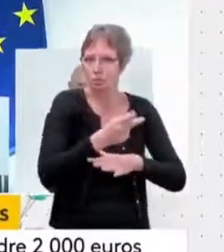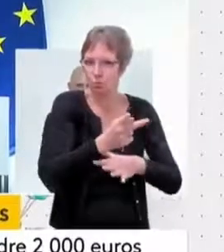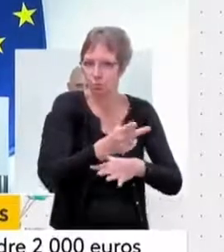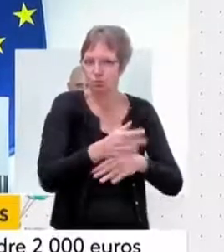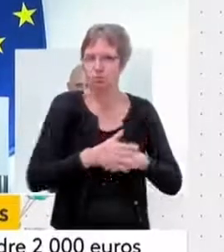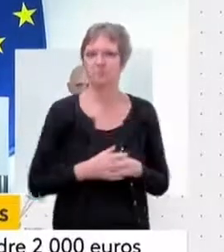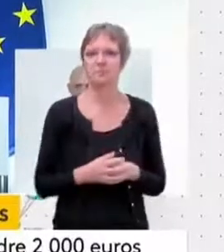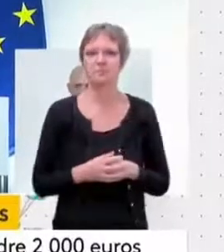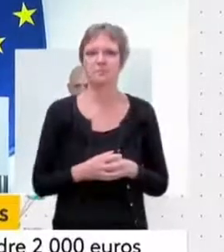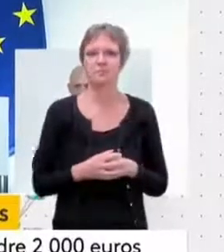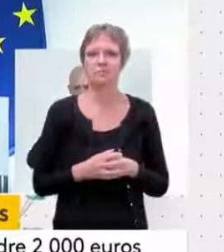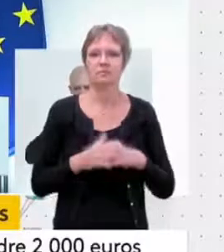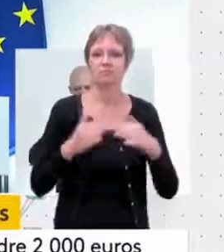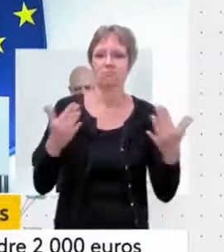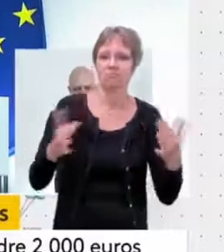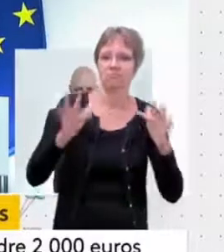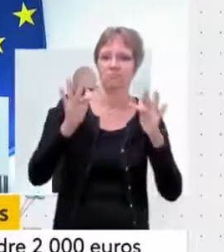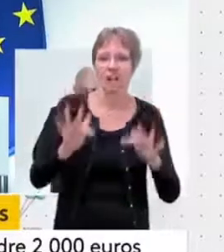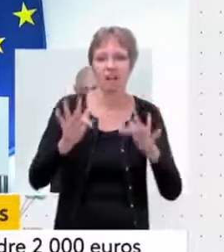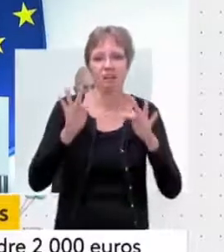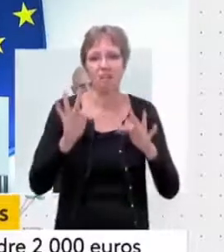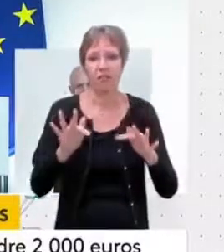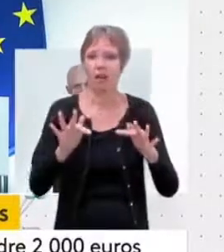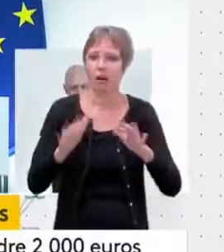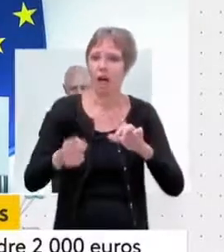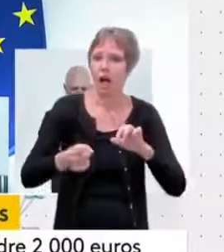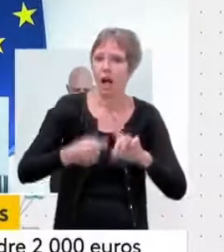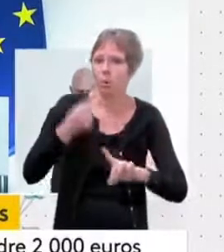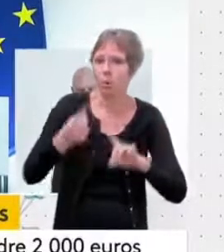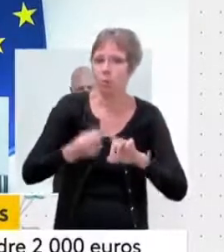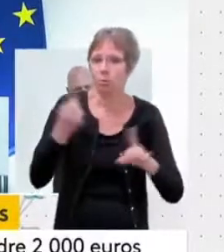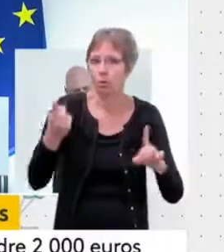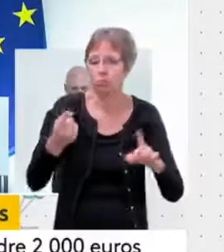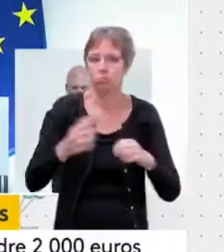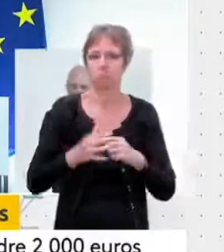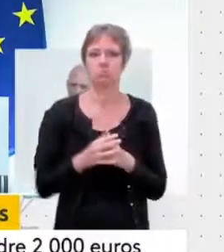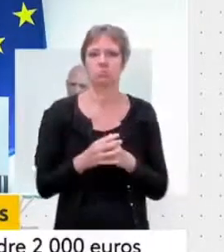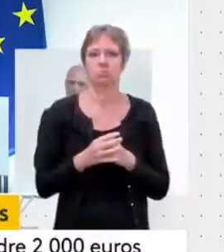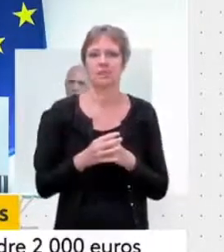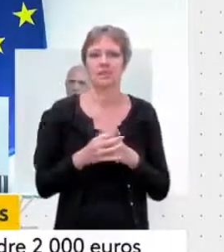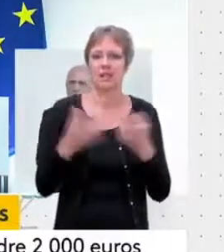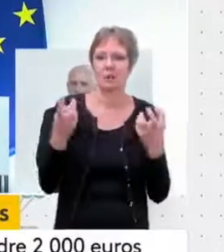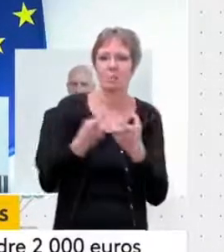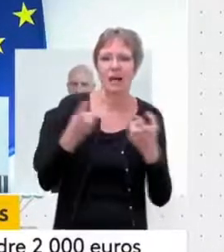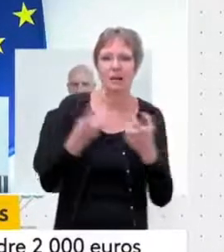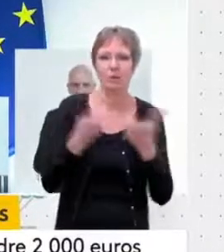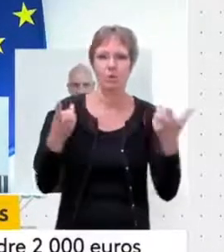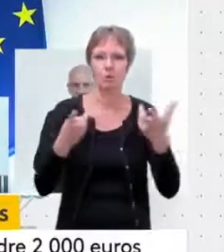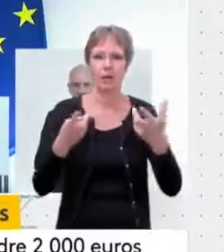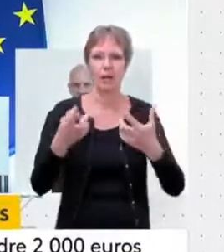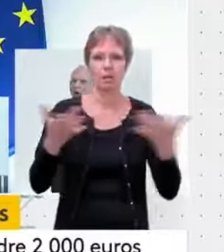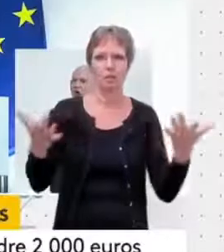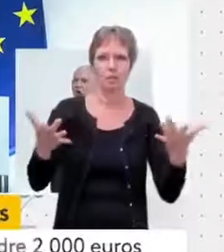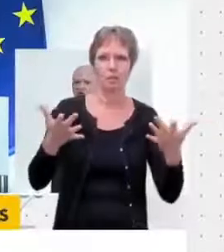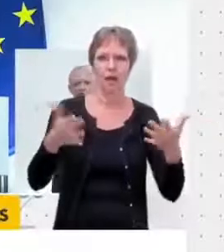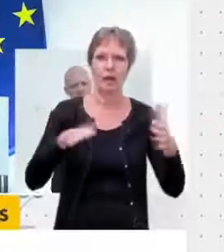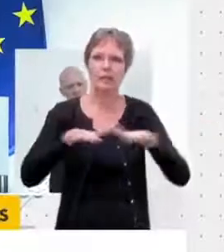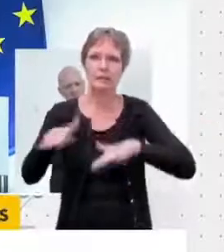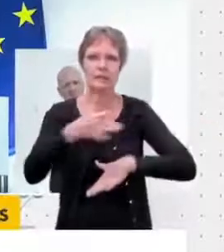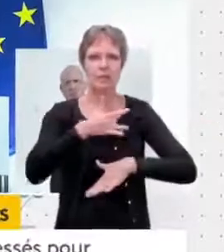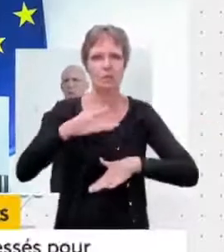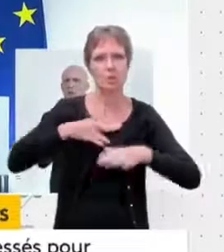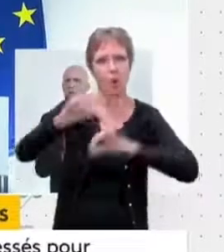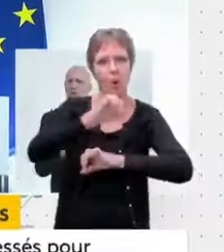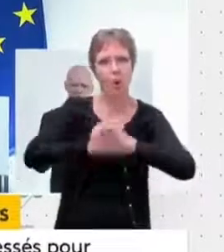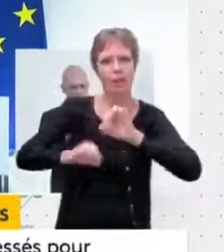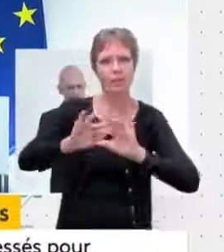la part du gouvernement sur des questions d'importance, c'est-à-dire pour nous, la stratégie de planification sanitaire à la fois pour